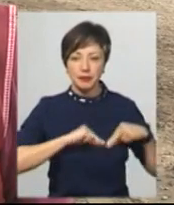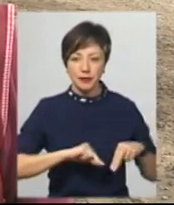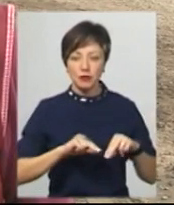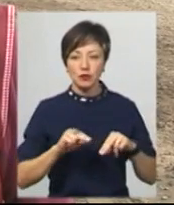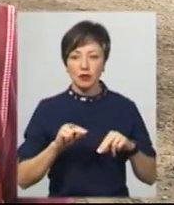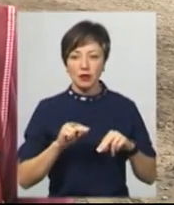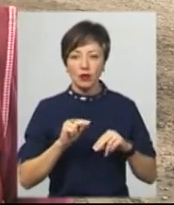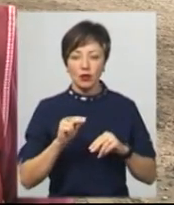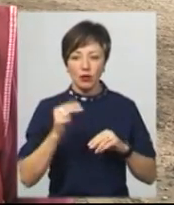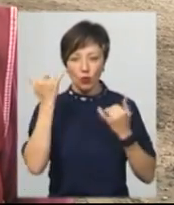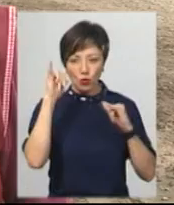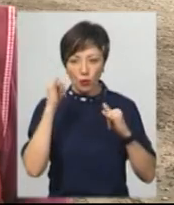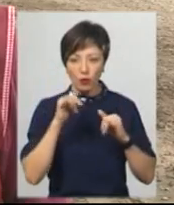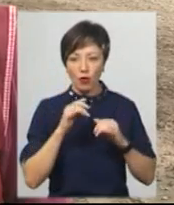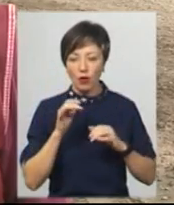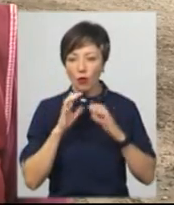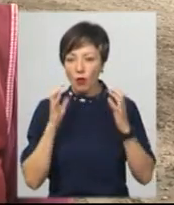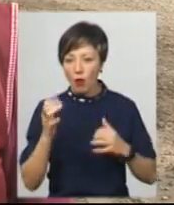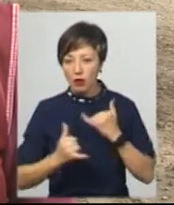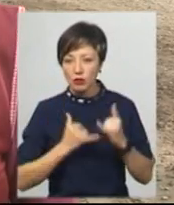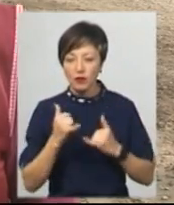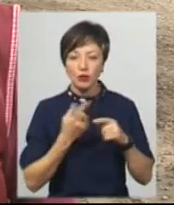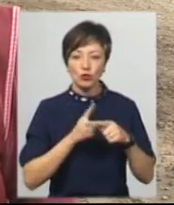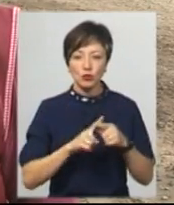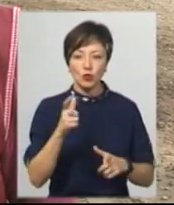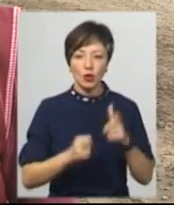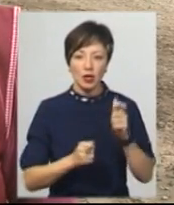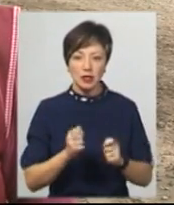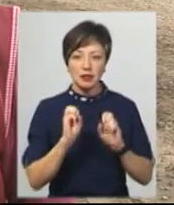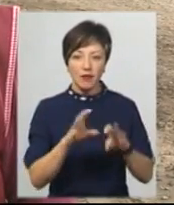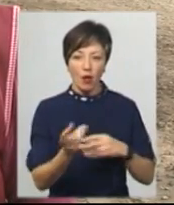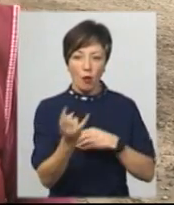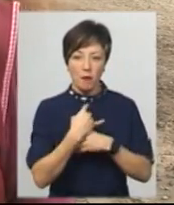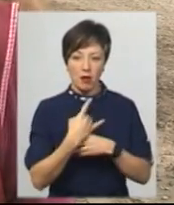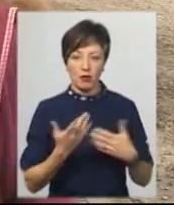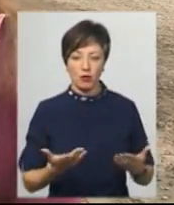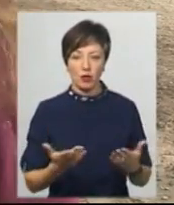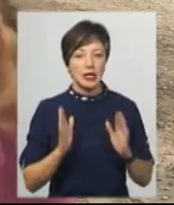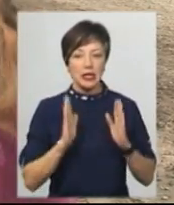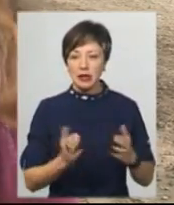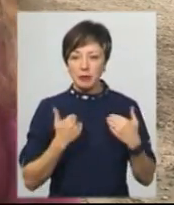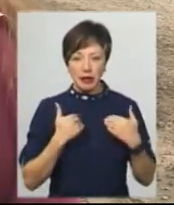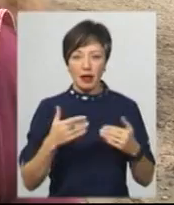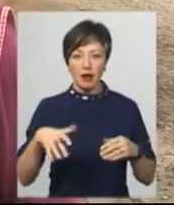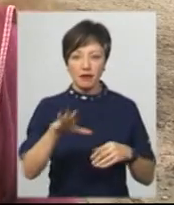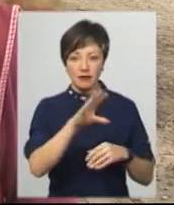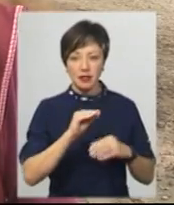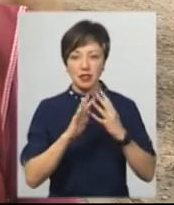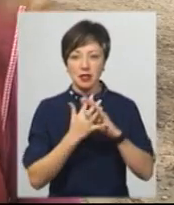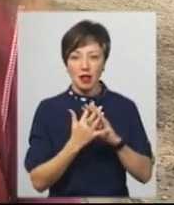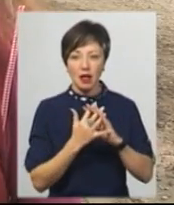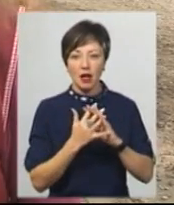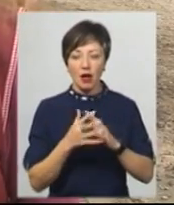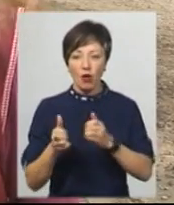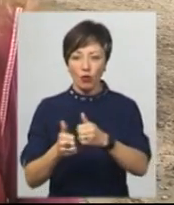здавала, щоб здоїти, здавала. А вона обманула. І не тільки мене, і Дубинку, і